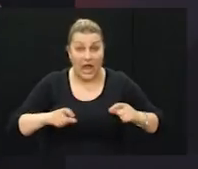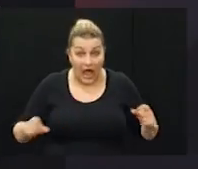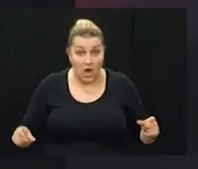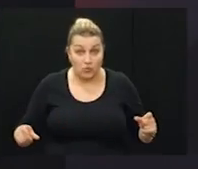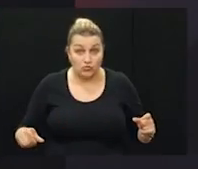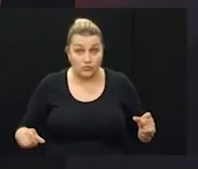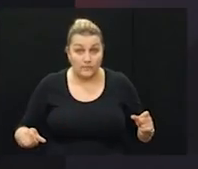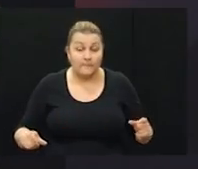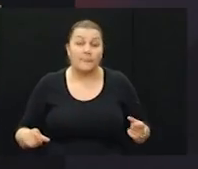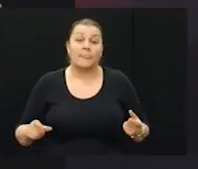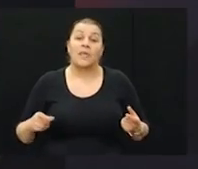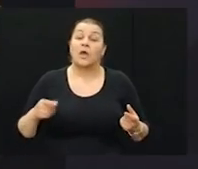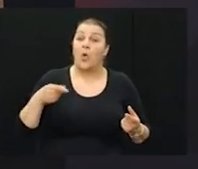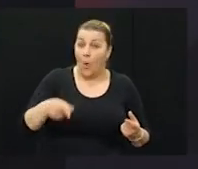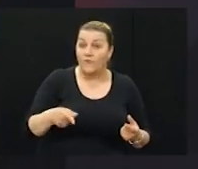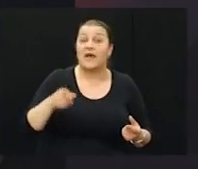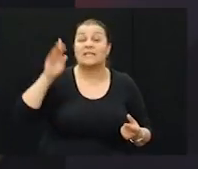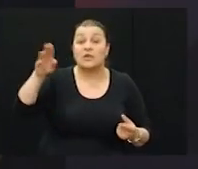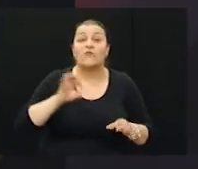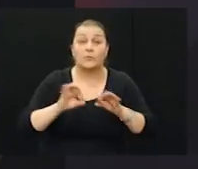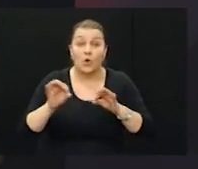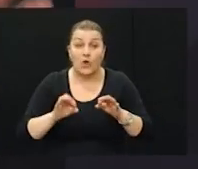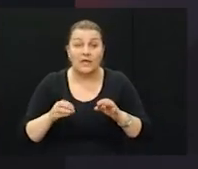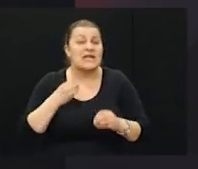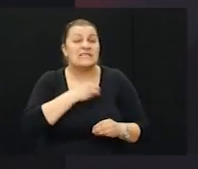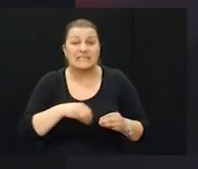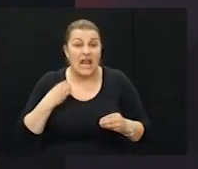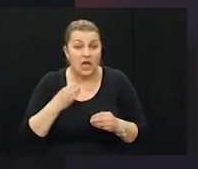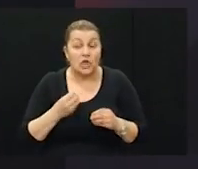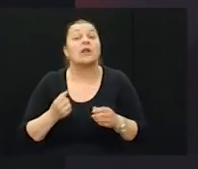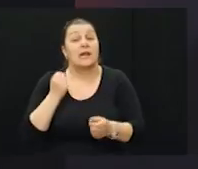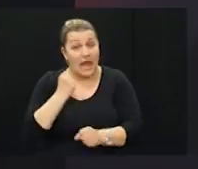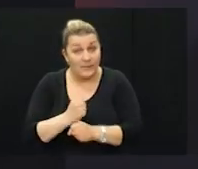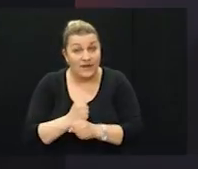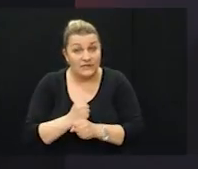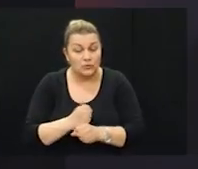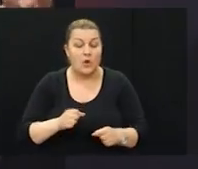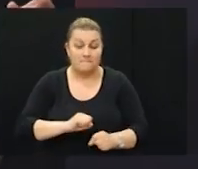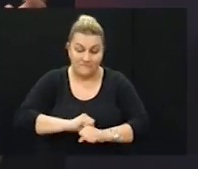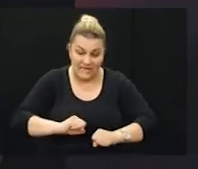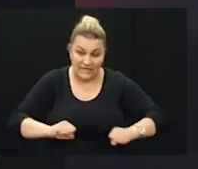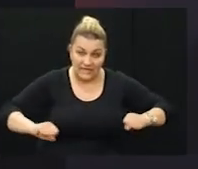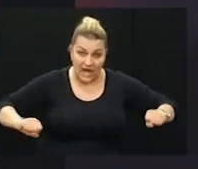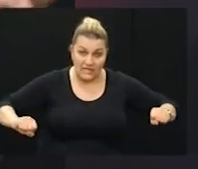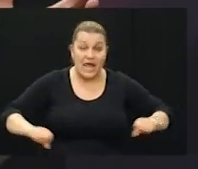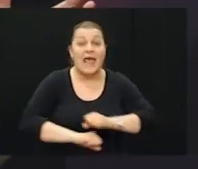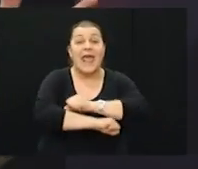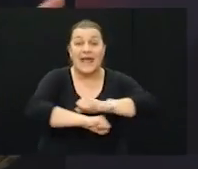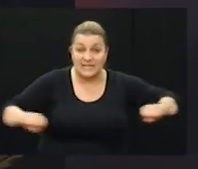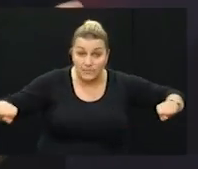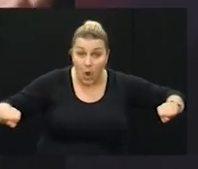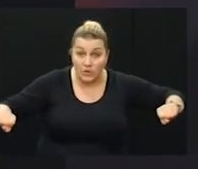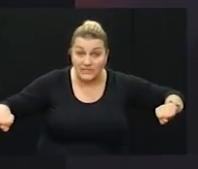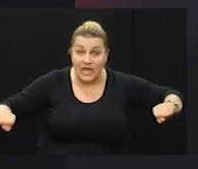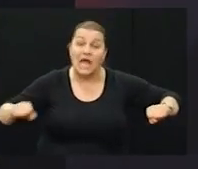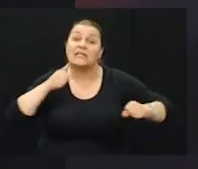monstruozan projekt od početka da u kraja je proveden. Od miniranja, eksplozije i uništavanja.